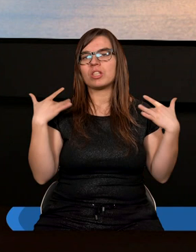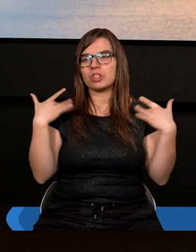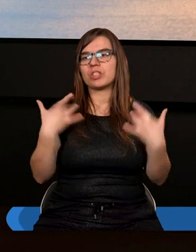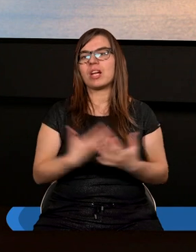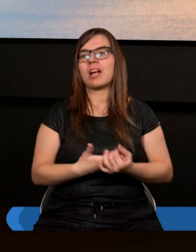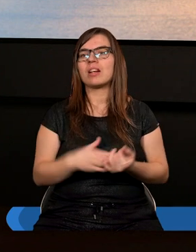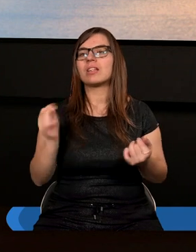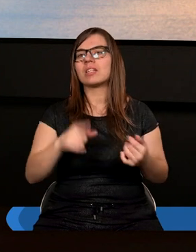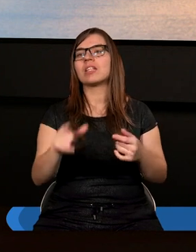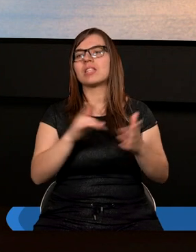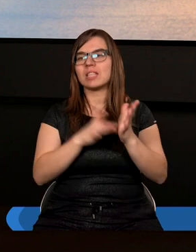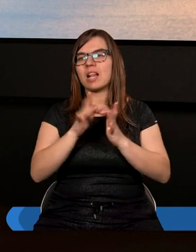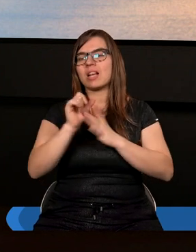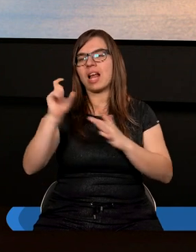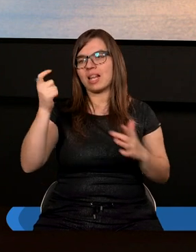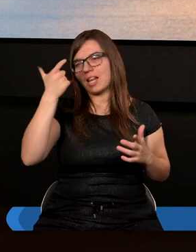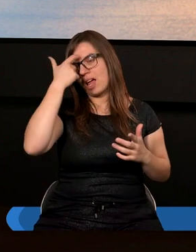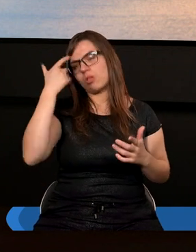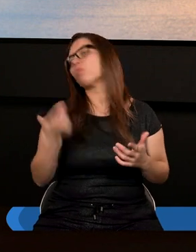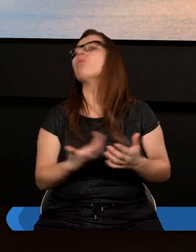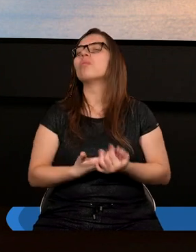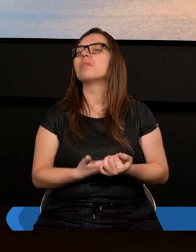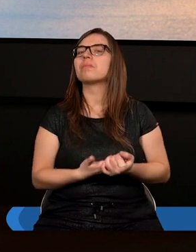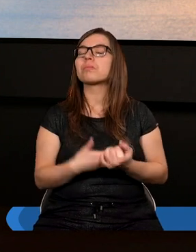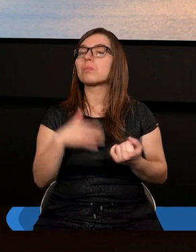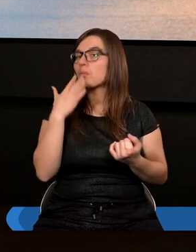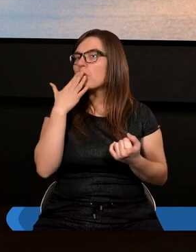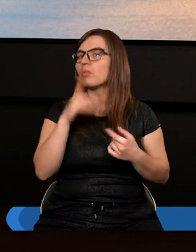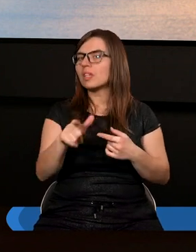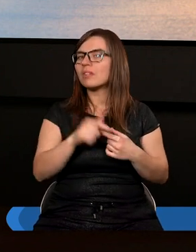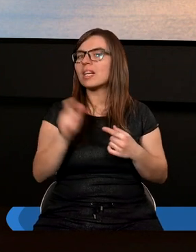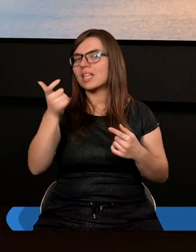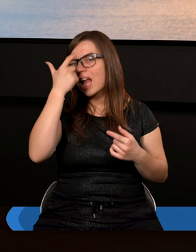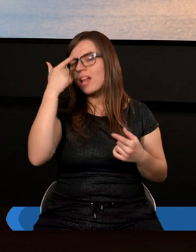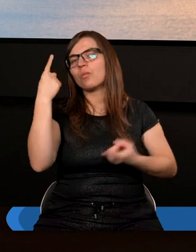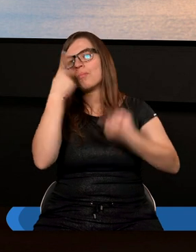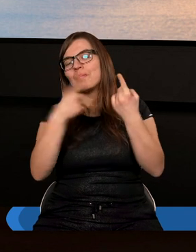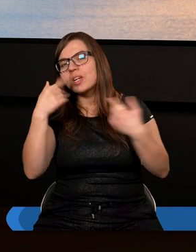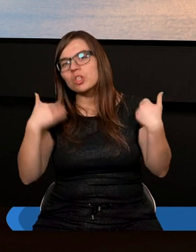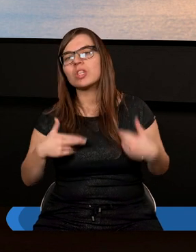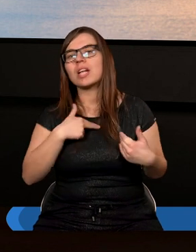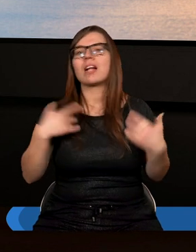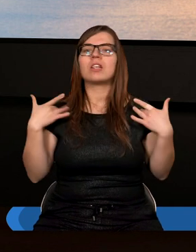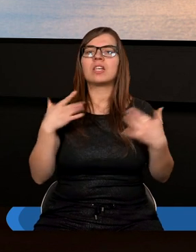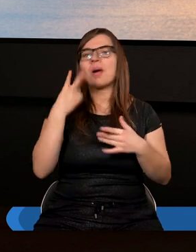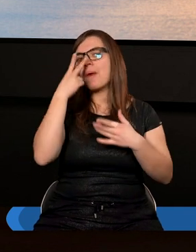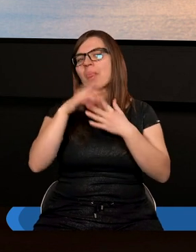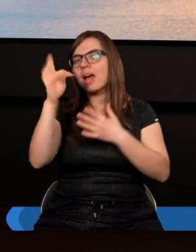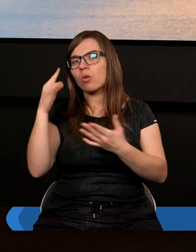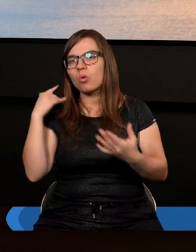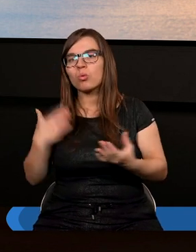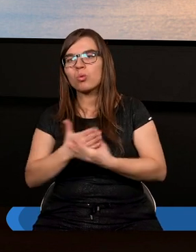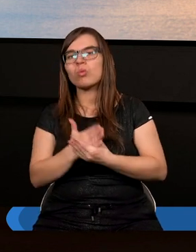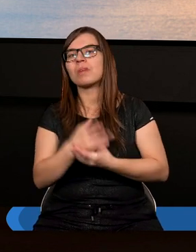Mówimy o tym, że Chrystus jest w centrum. Jest w centrum wierzę naszych rozmyśleń również, gdy patrzymy na Jego służbę,